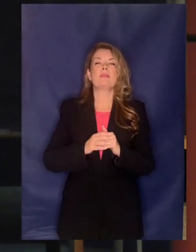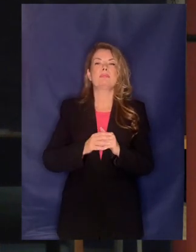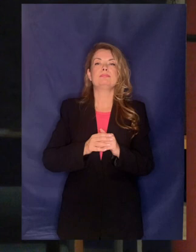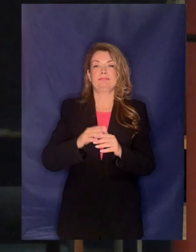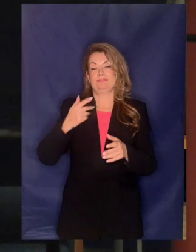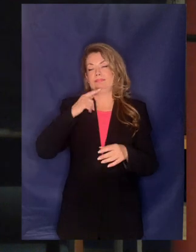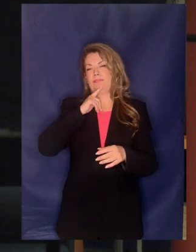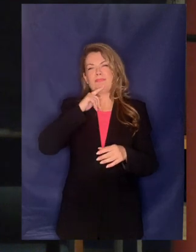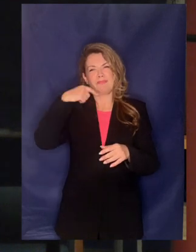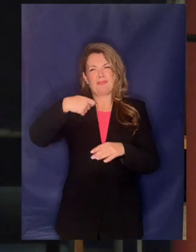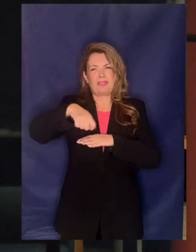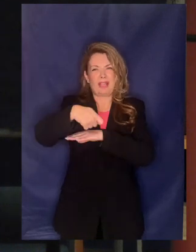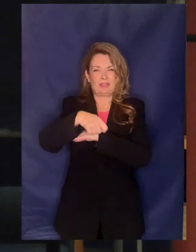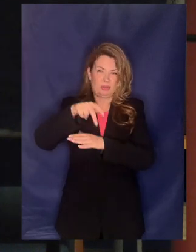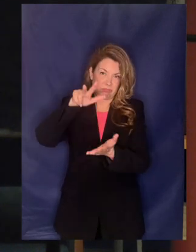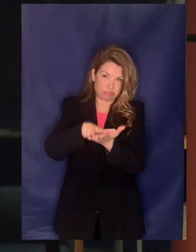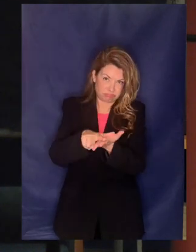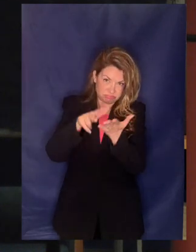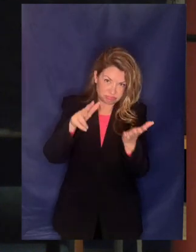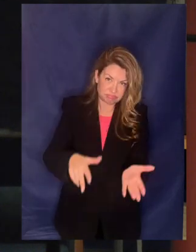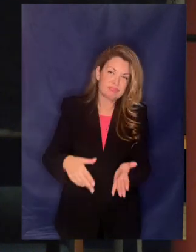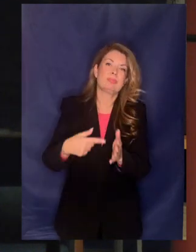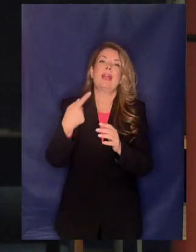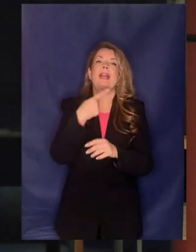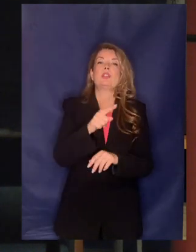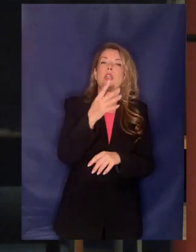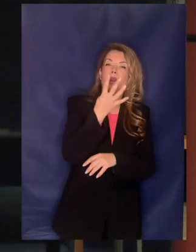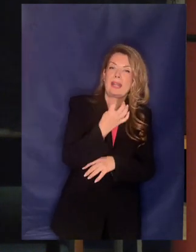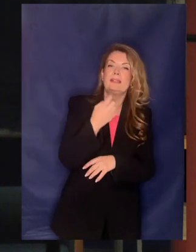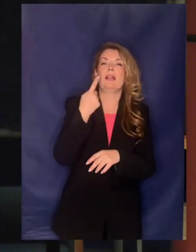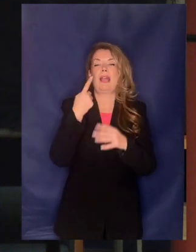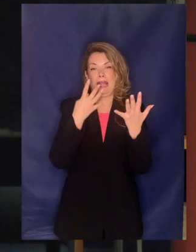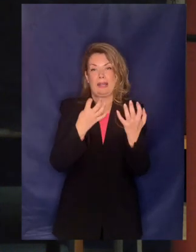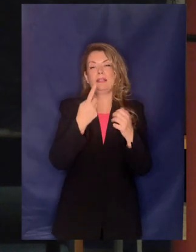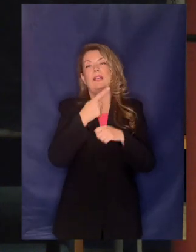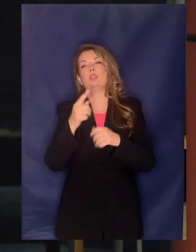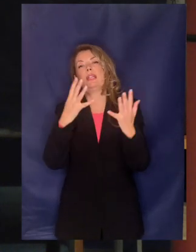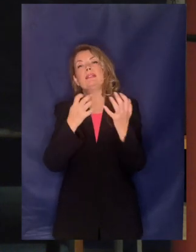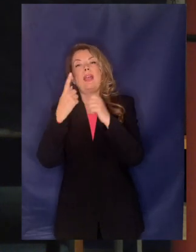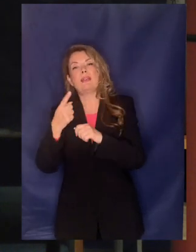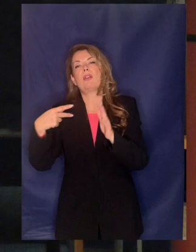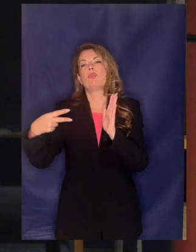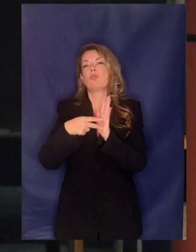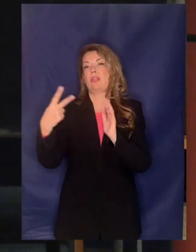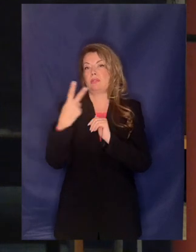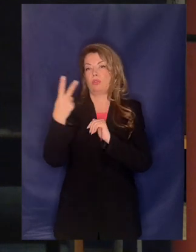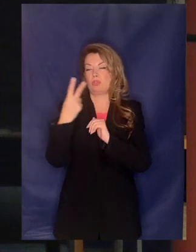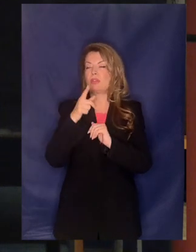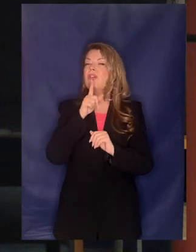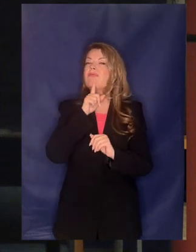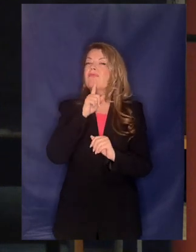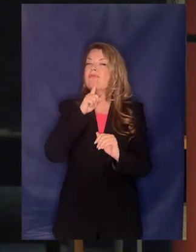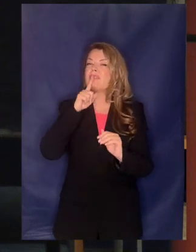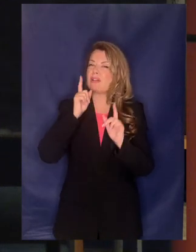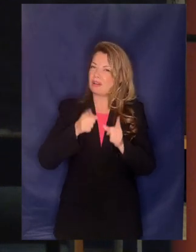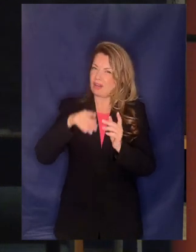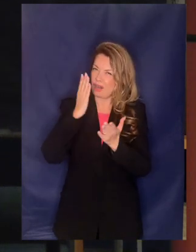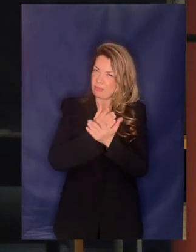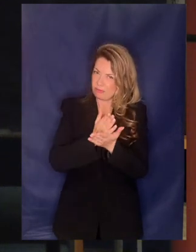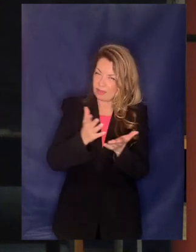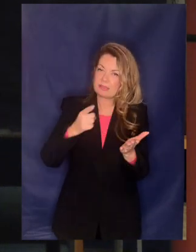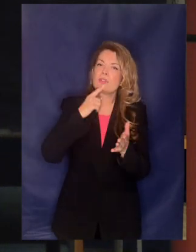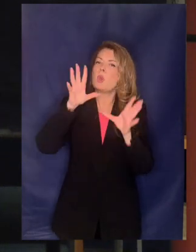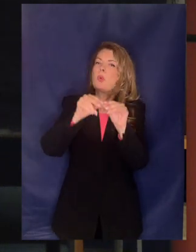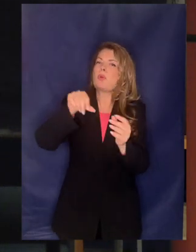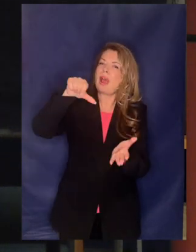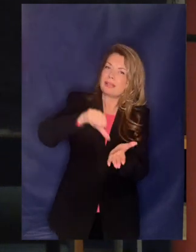και βγάζει επίσης δύο τρομερές αποφάσεις την 190 και την 191 του 2022 οι οποίες αφορά δηλαδή τόσο την